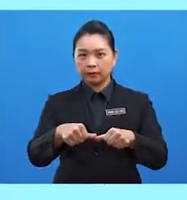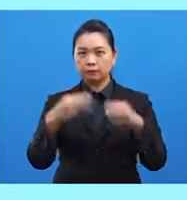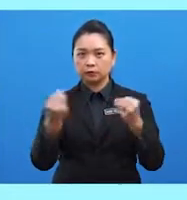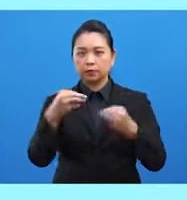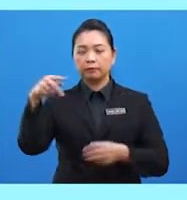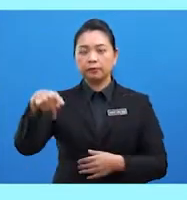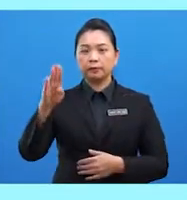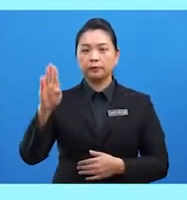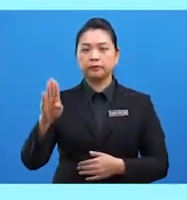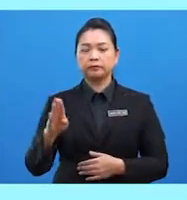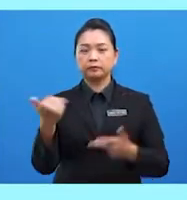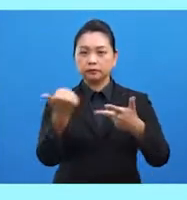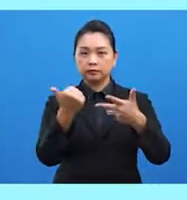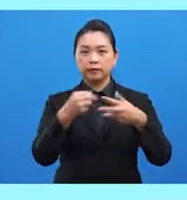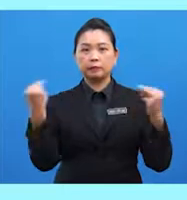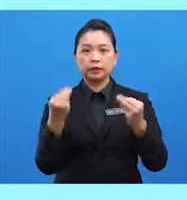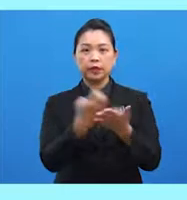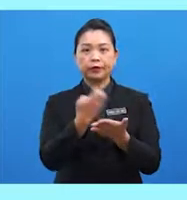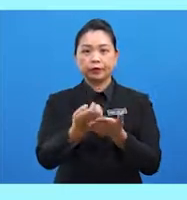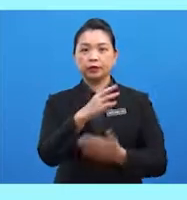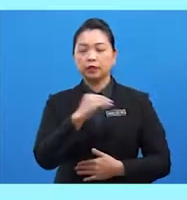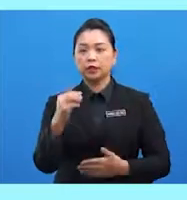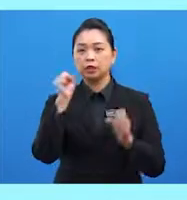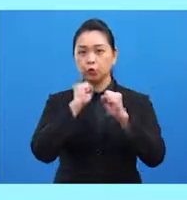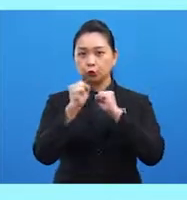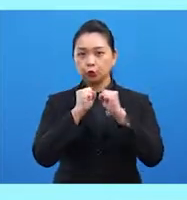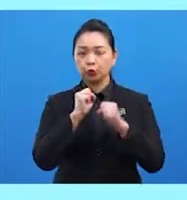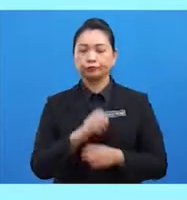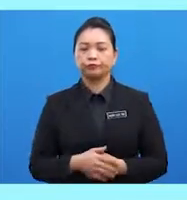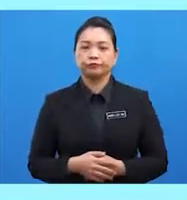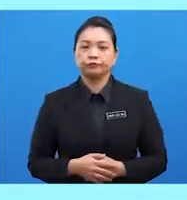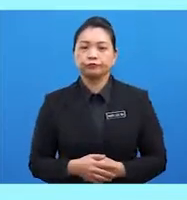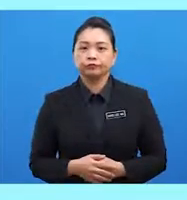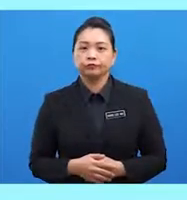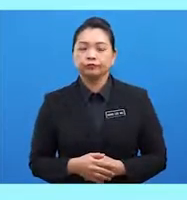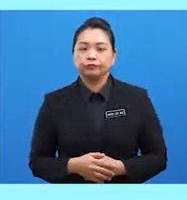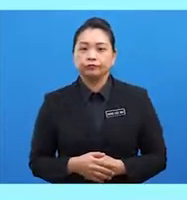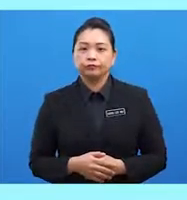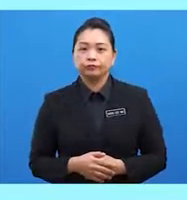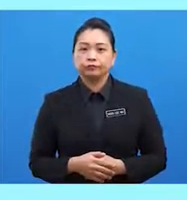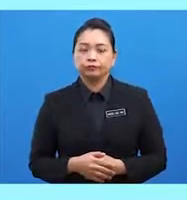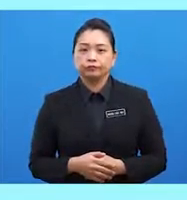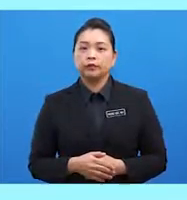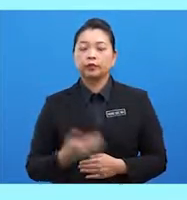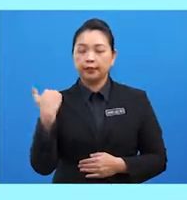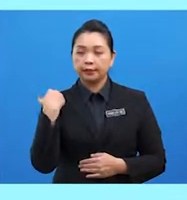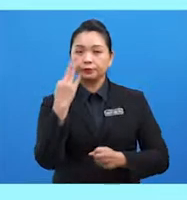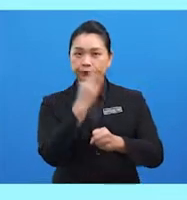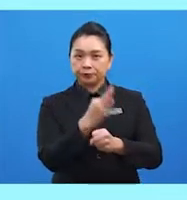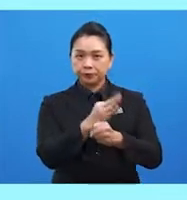Ketiga, Majlis Ekonomi dan Sosial, UCOSOC. Berperanan